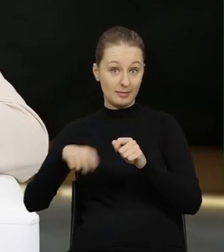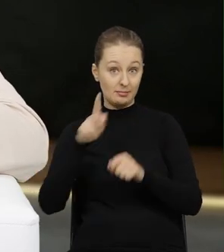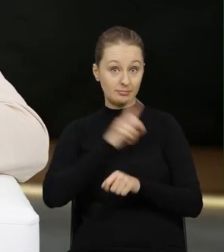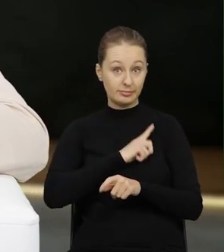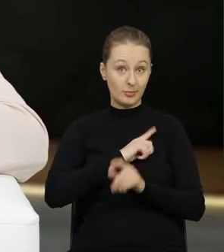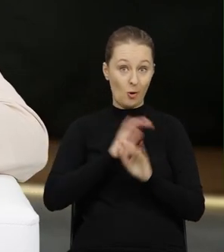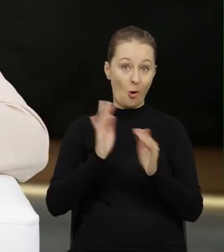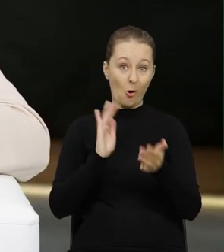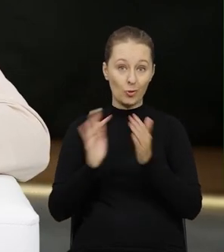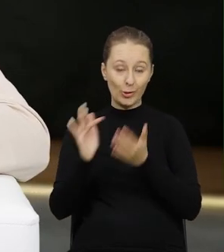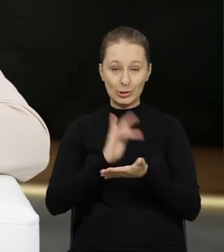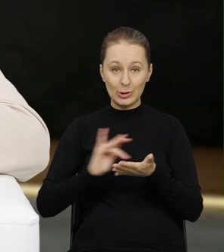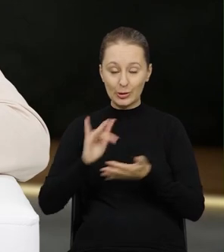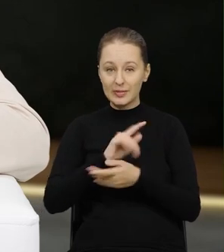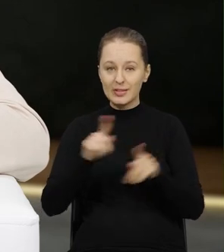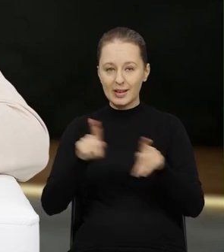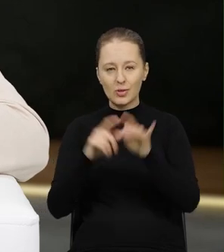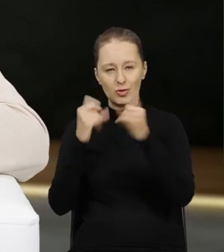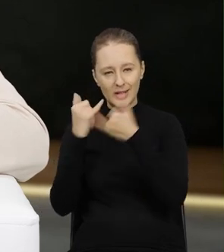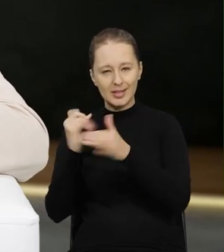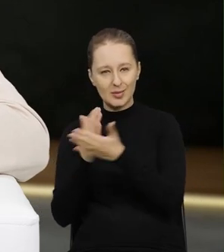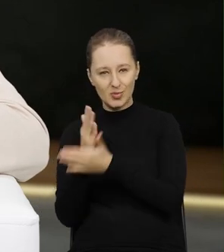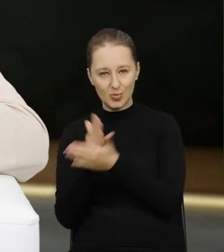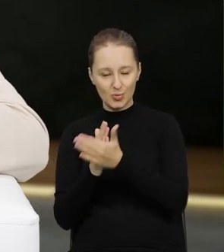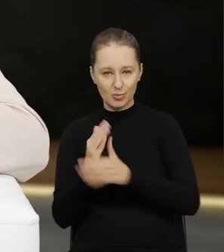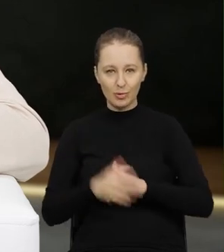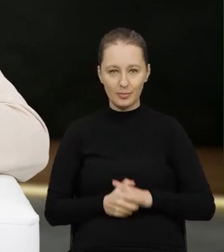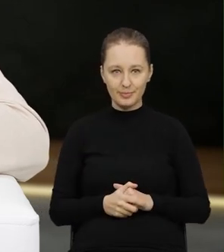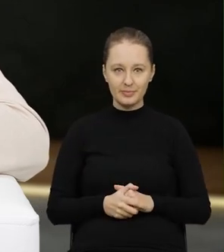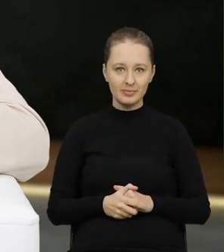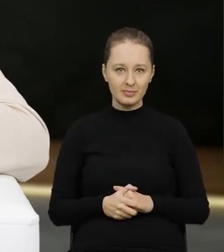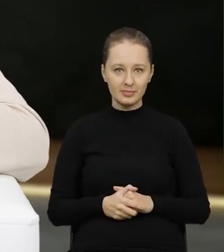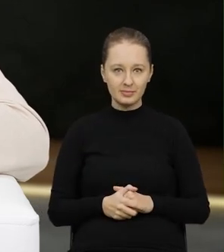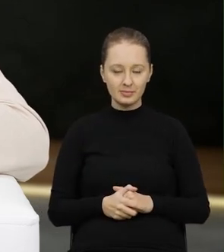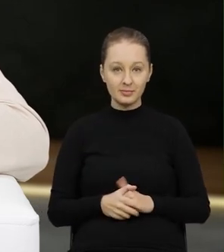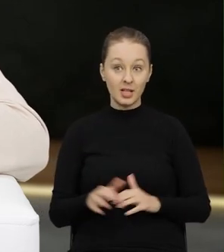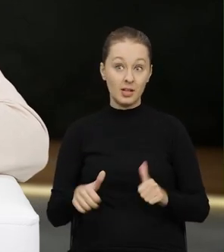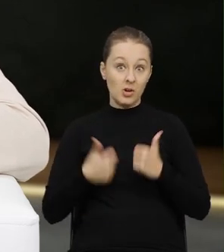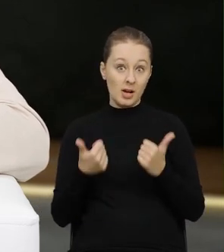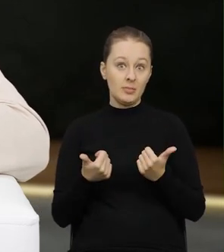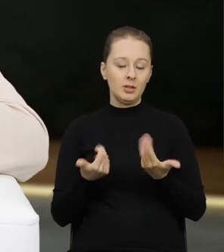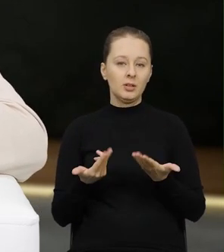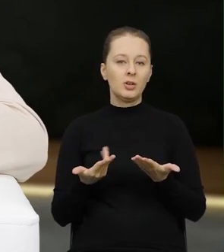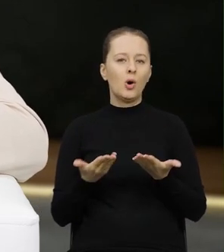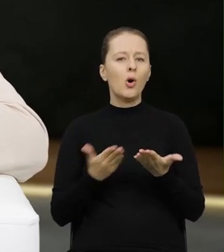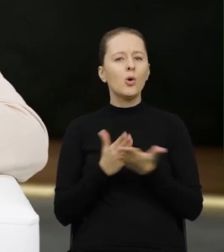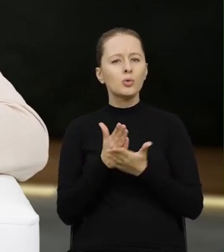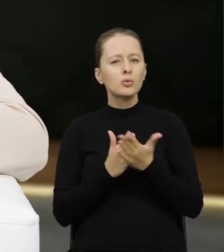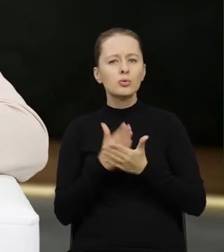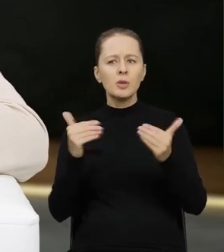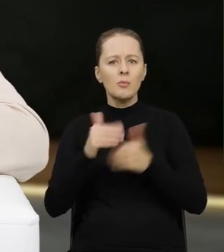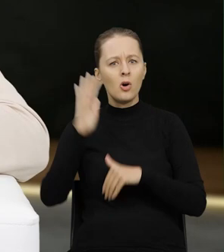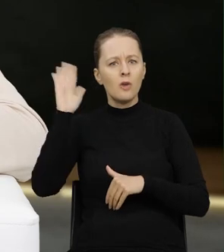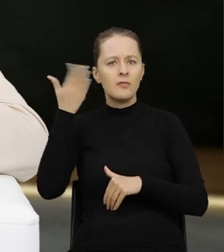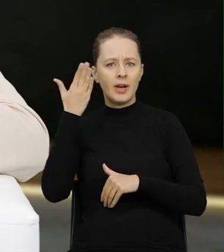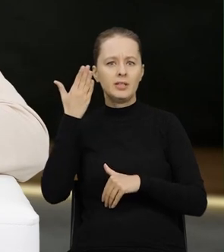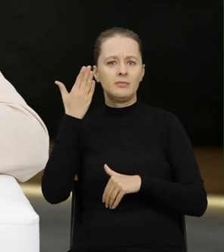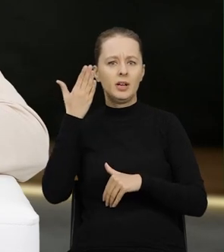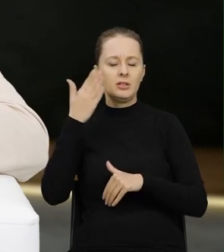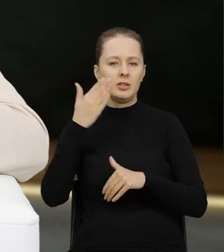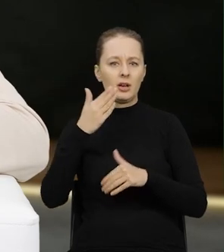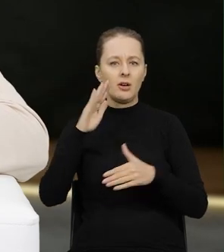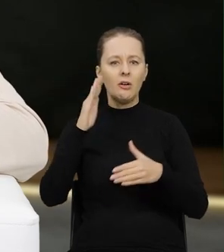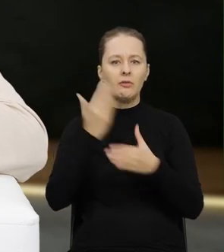inspekcji ochrony środowiska oraz innym służbom aby to służby mogą wezwać takiego